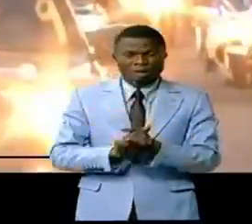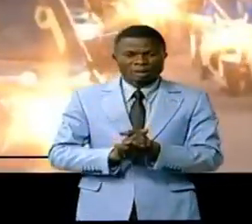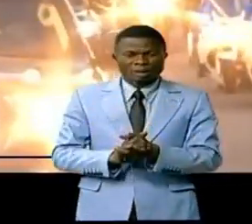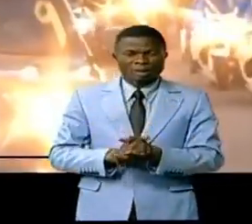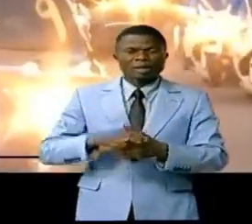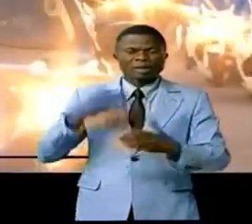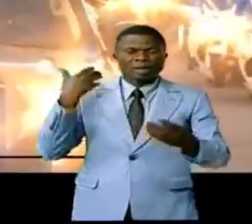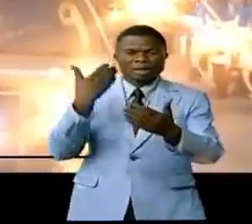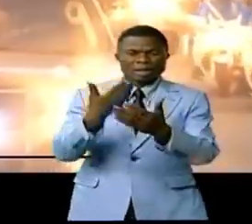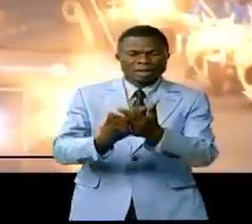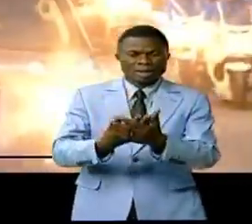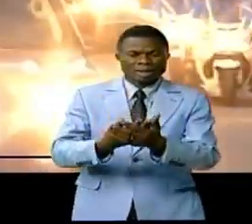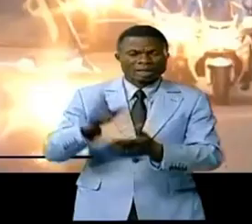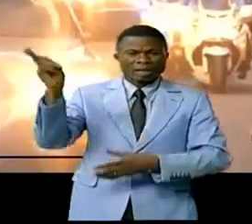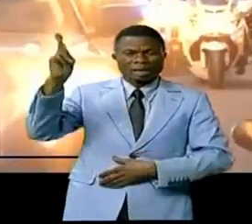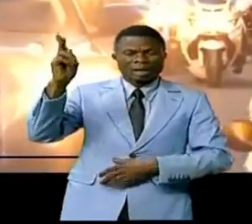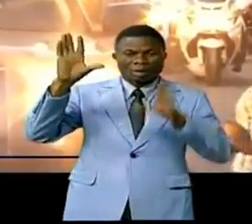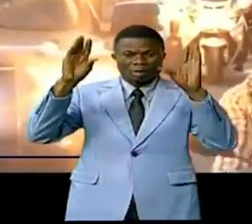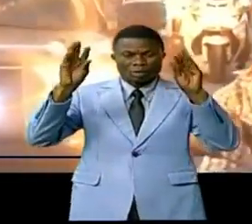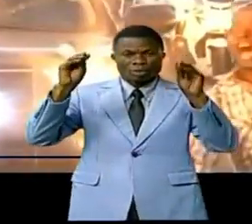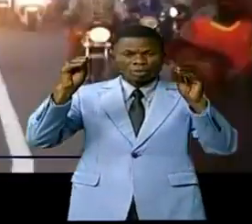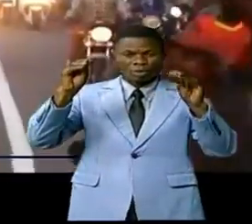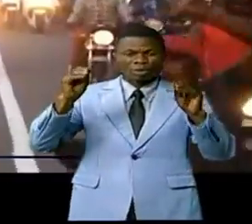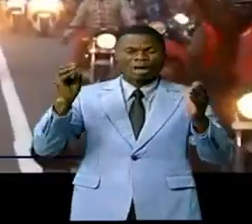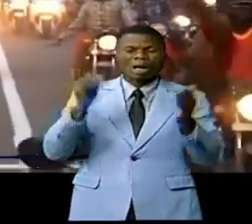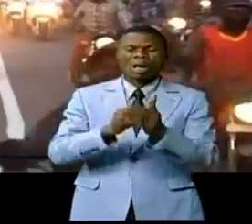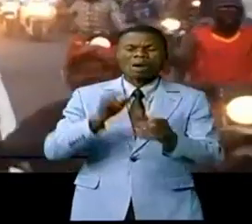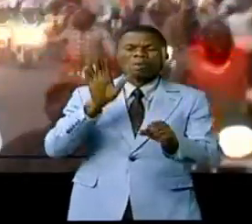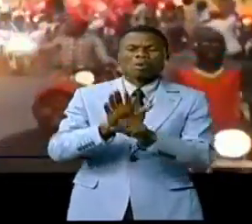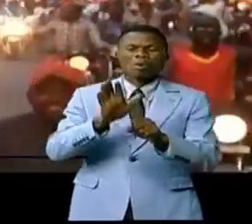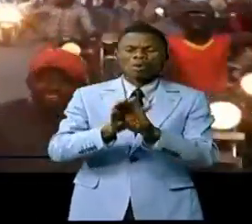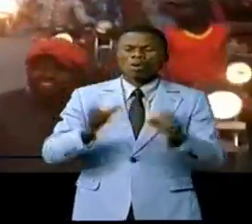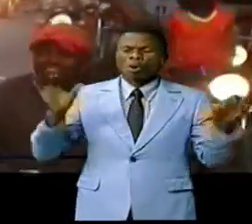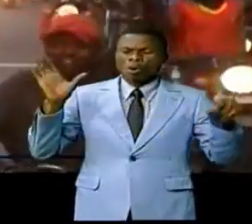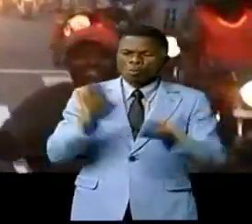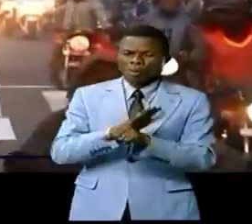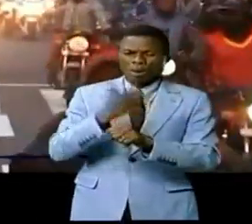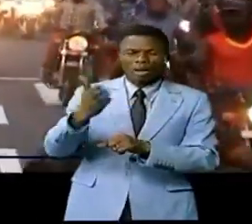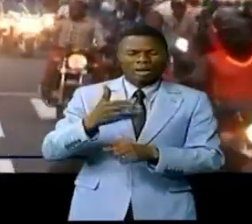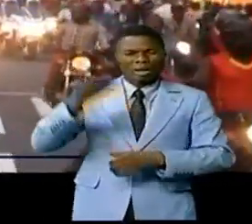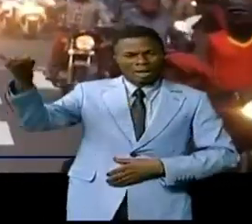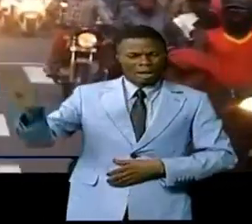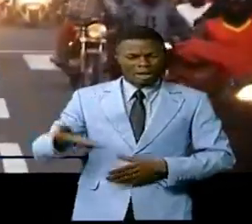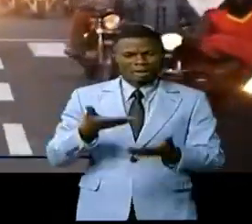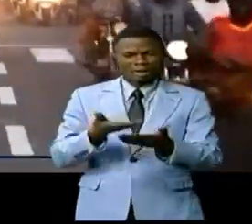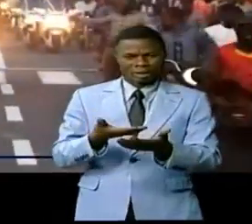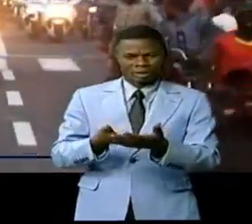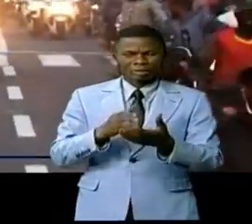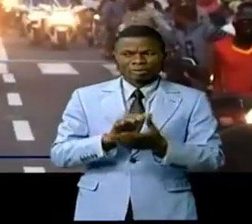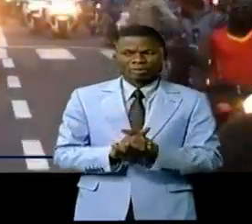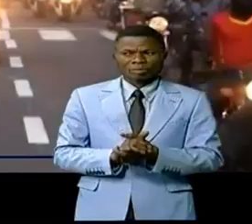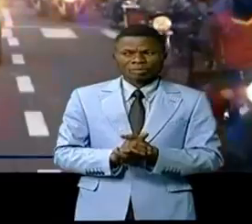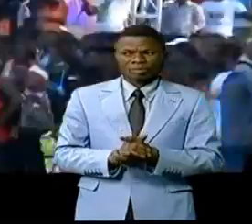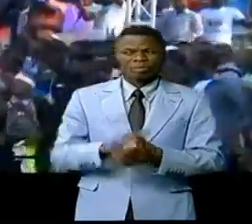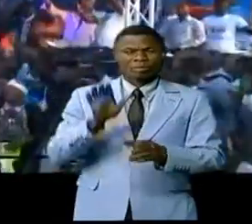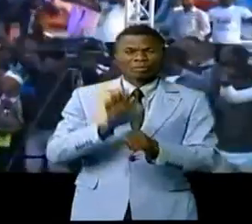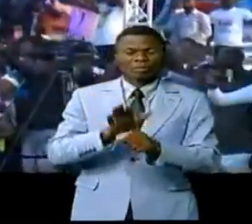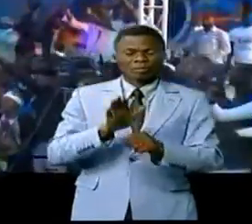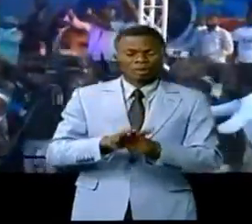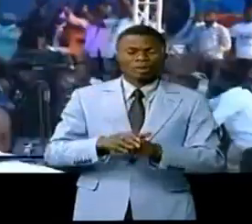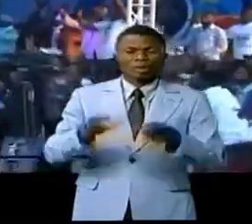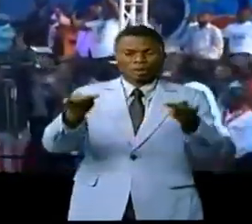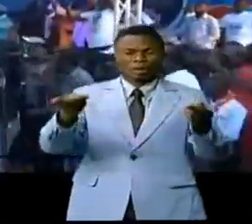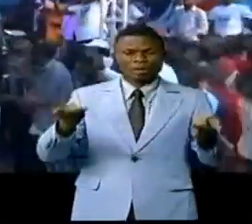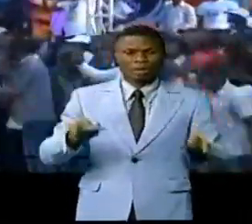d'atteindre la place Kintambo Magasin où une autre foule s'est constituée pour saluer son passage. Des tribunes en tribune,